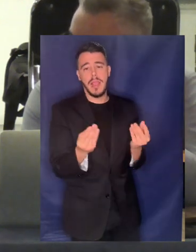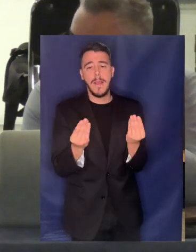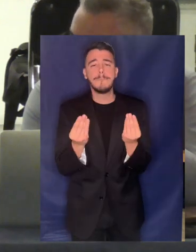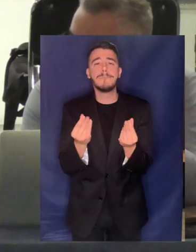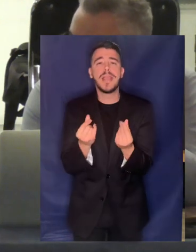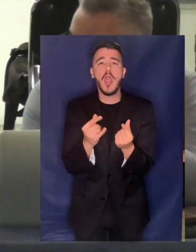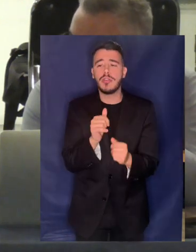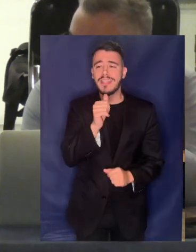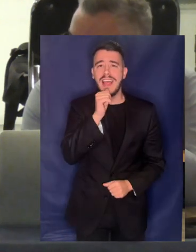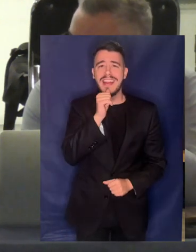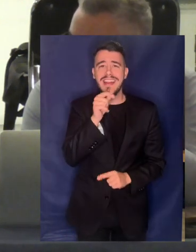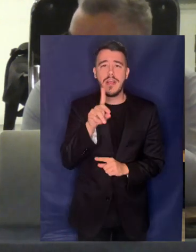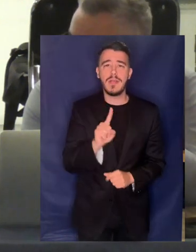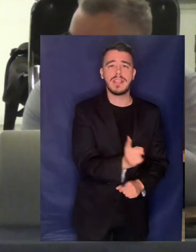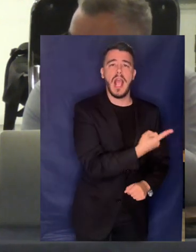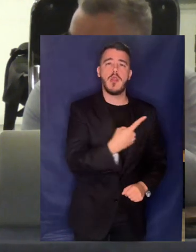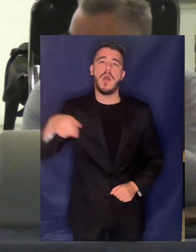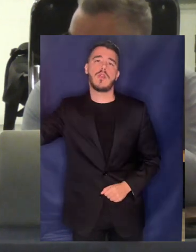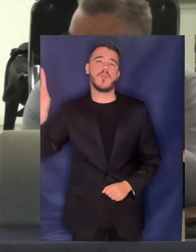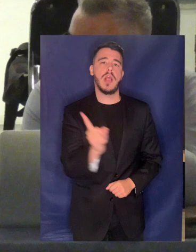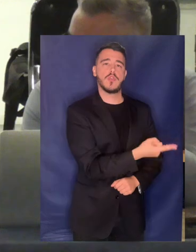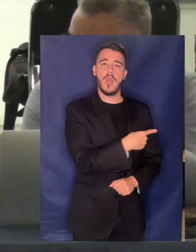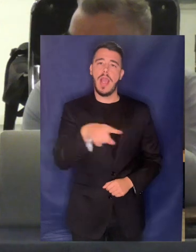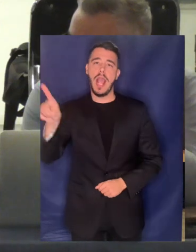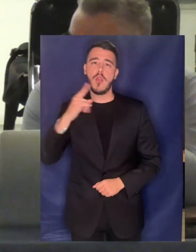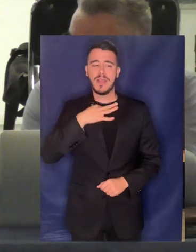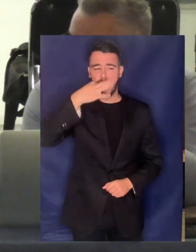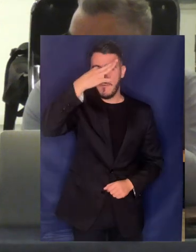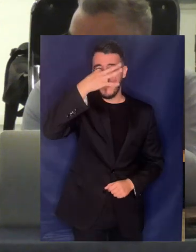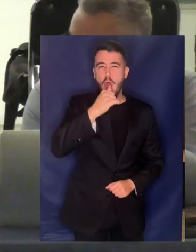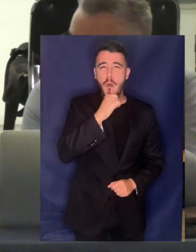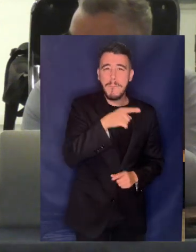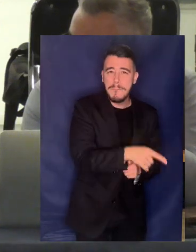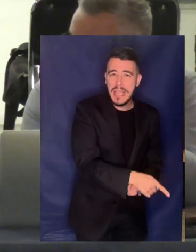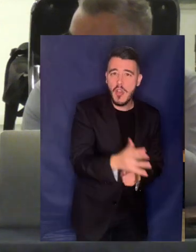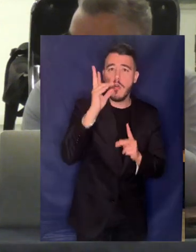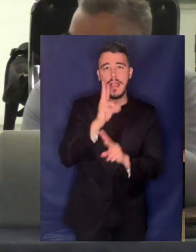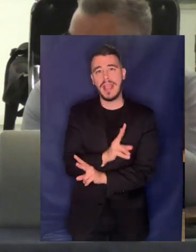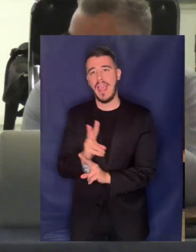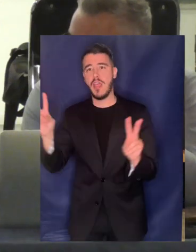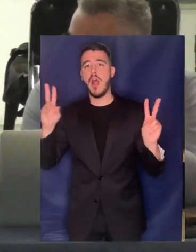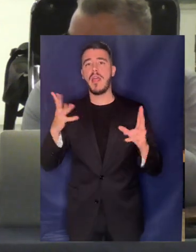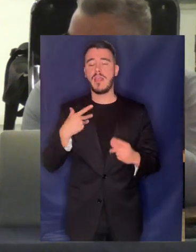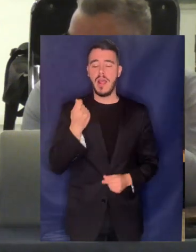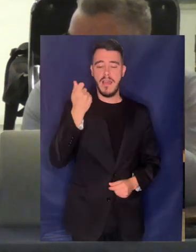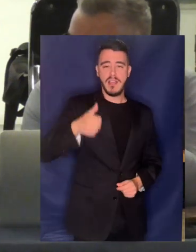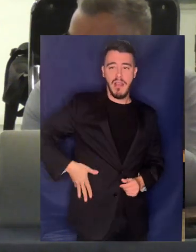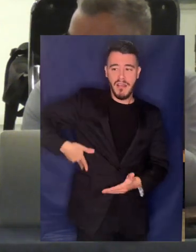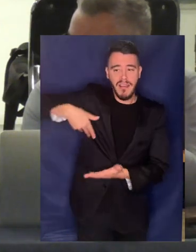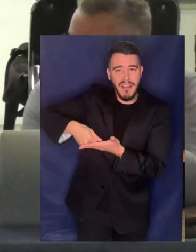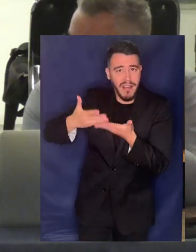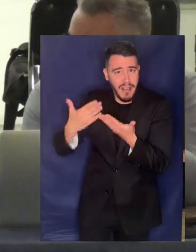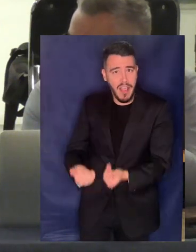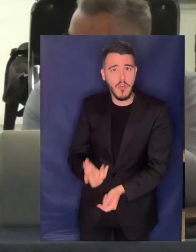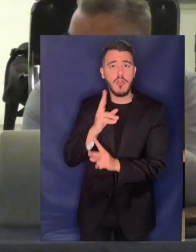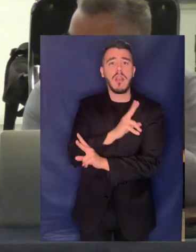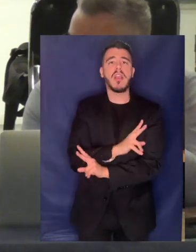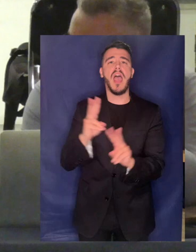οι πλούσοι Αυτό είναι μια αρχή της ελεύθερης οικονομίας ότι όποιος έχει πληρώνει έχει και καλύτερη